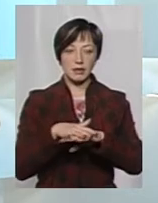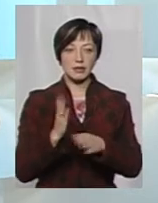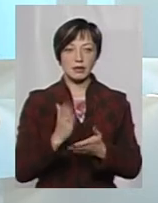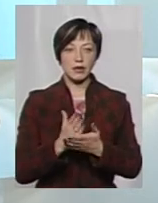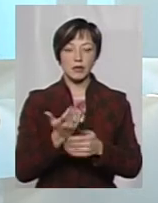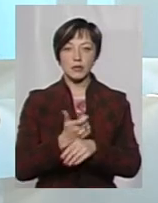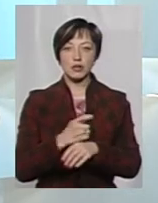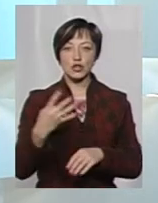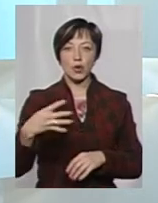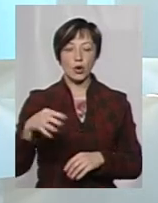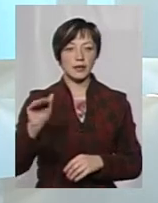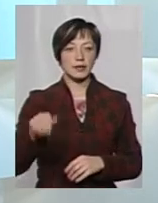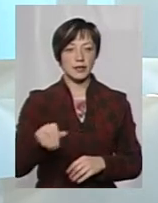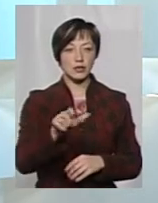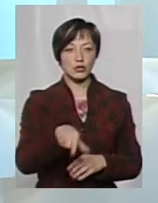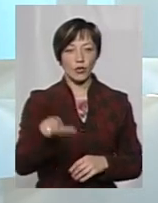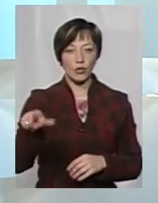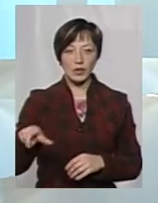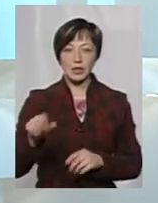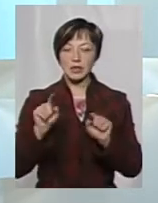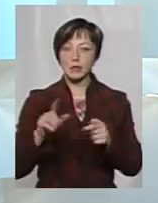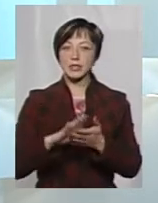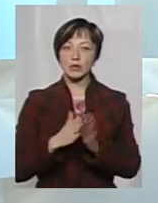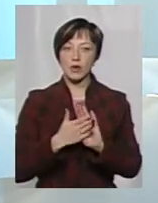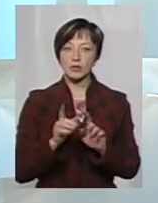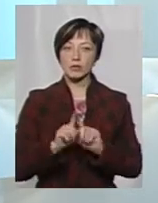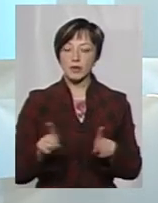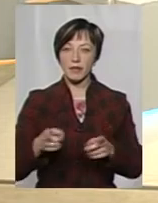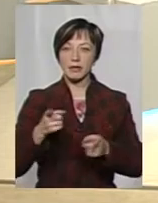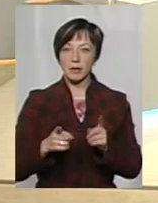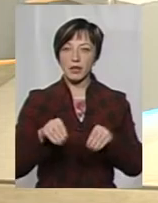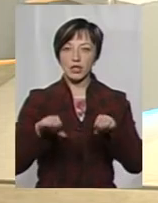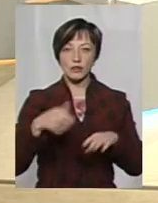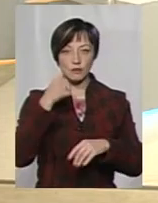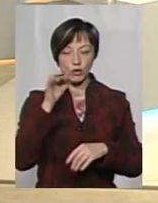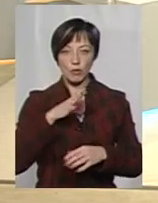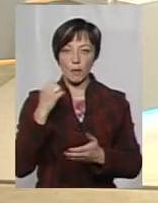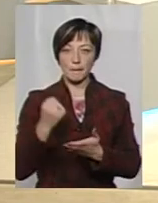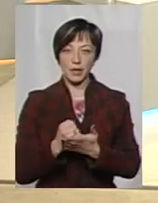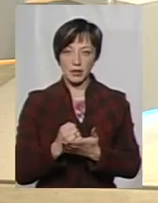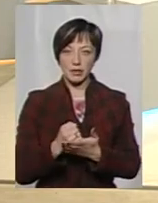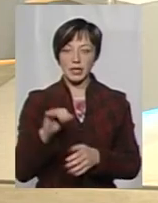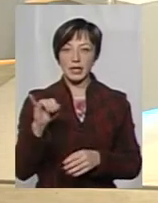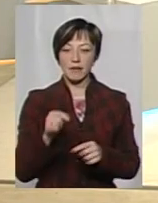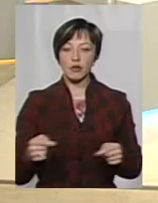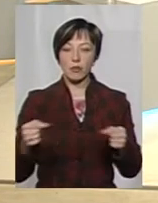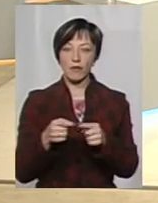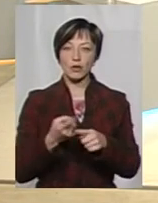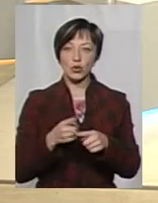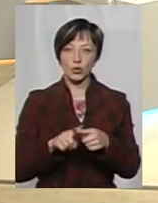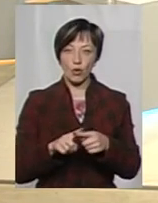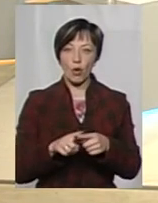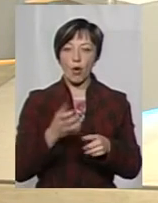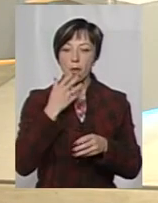становить більше 40 тисяч чоловік, там ситуація особлива. Насправді рішення вчора було прийнято, і відповідно до нього